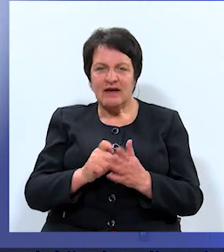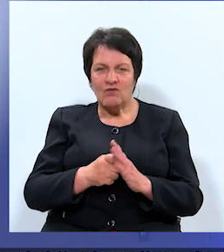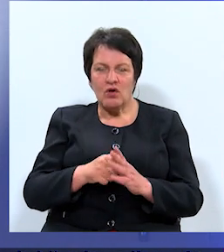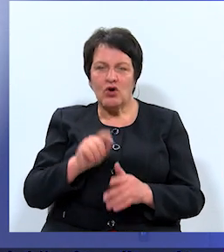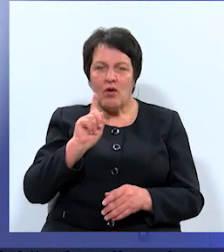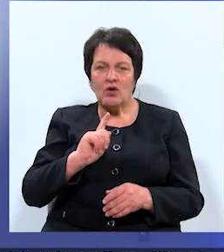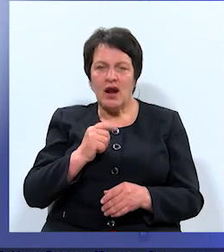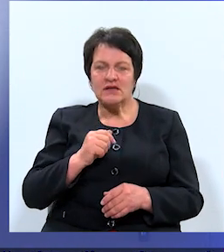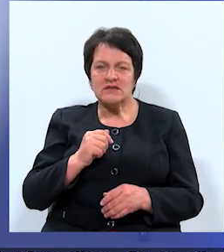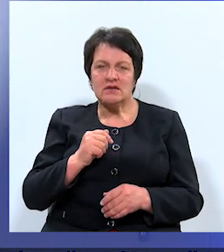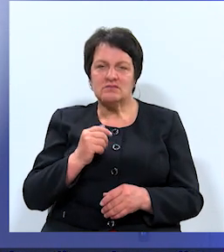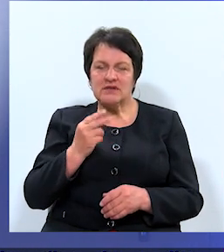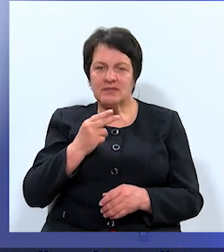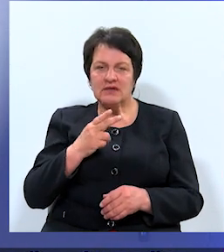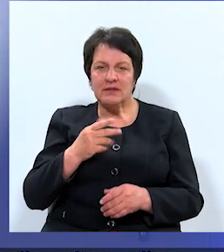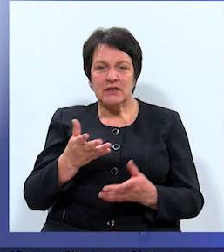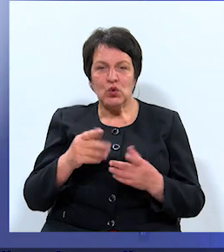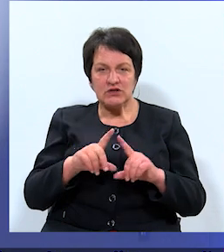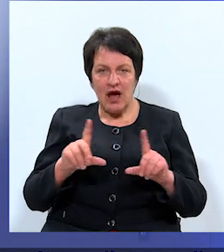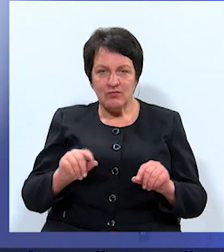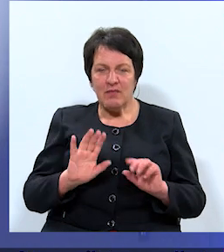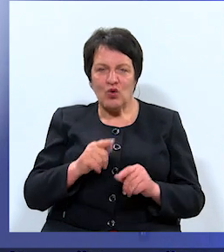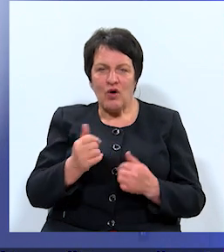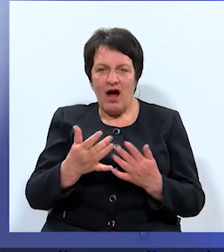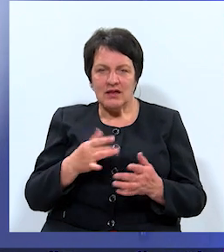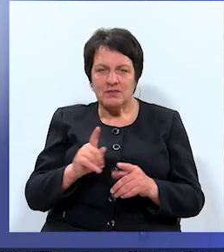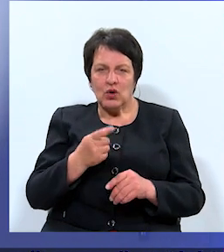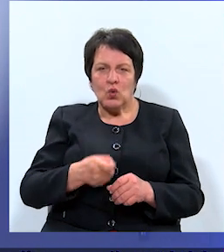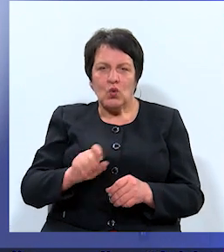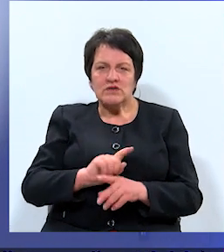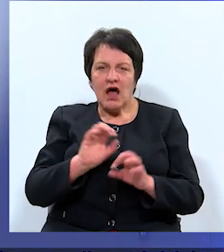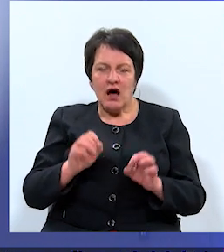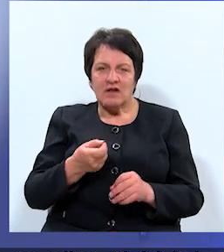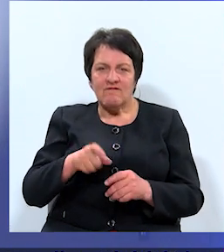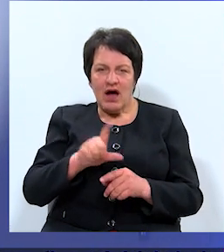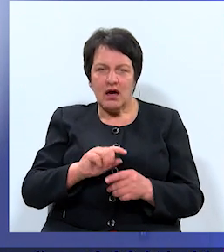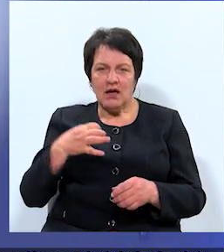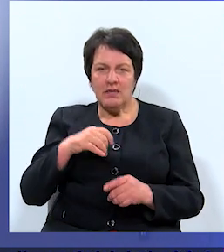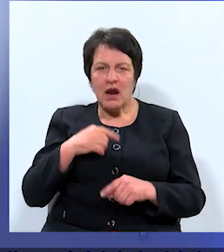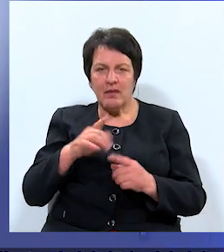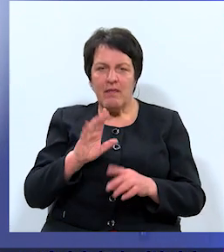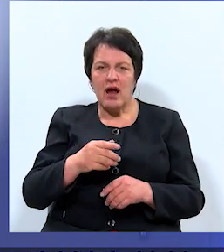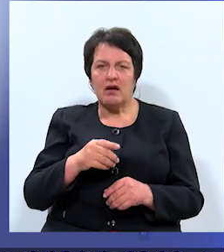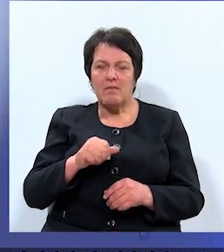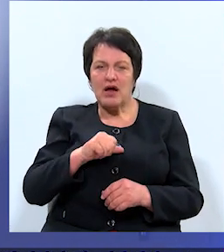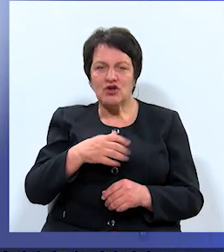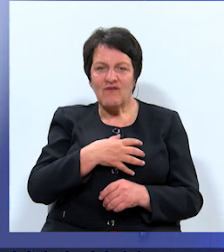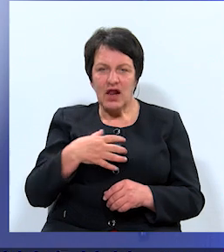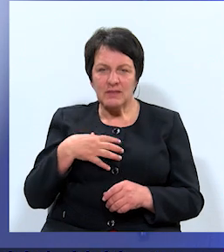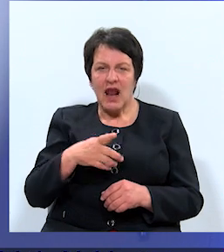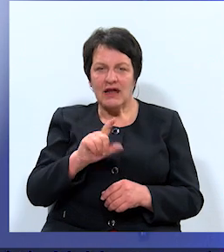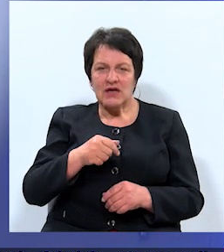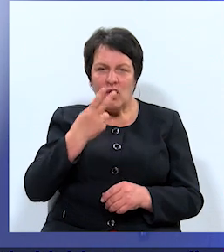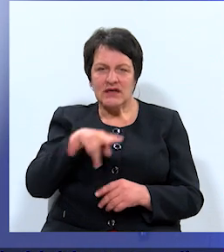saieniecības uzņēmums, par kuru attiecībā uz dotā brīdi ir uzsākta vairākie krimināla procese par gan līdzekļu pašvaldības līdzekļu